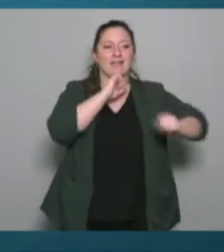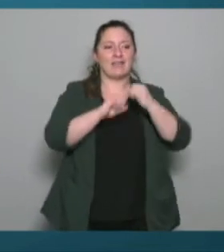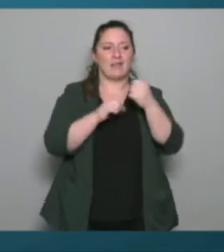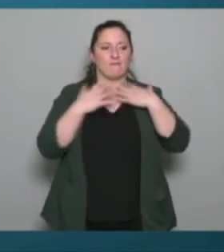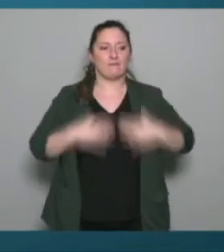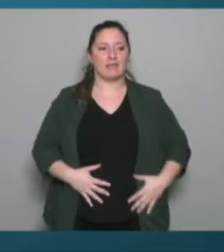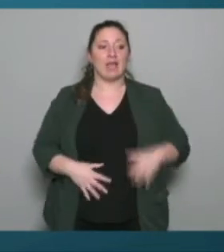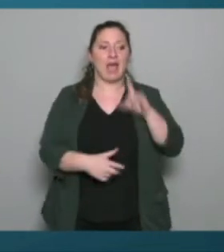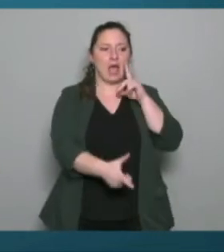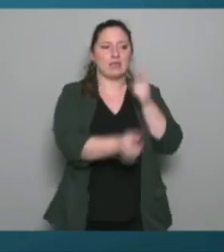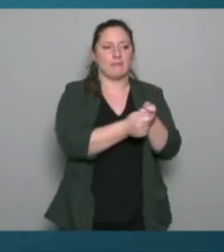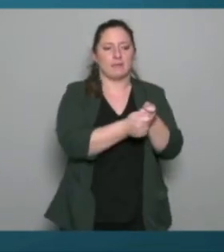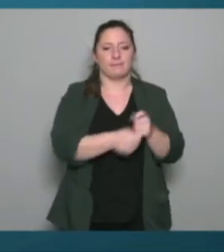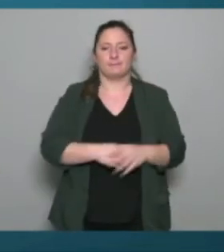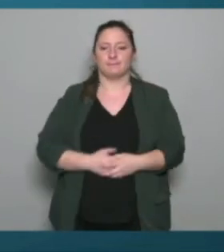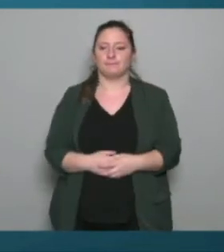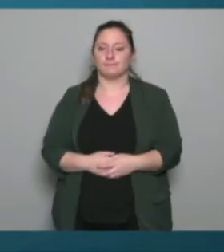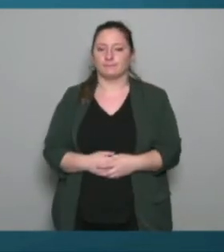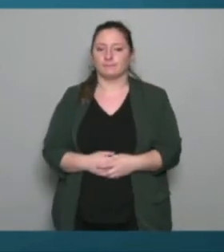juste préciser aussi que